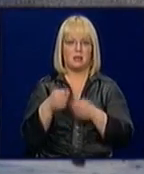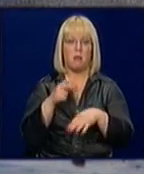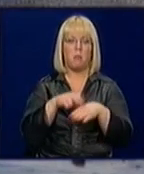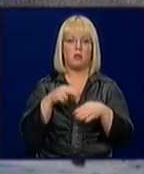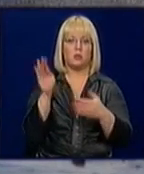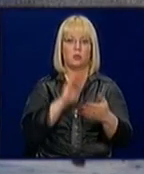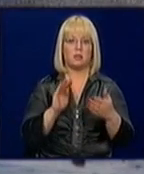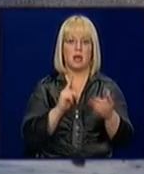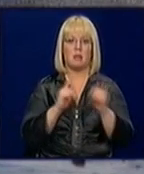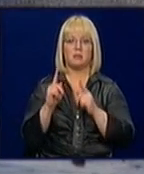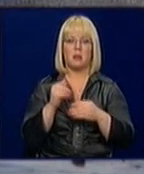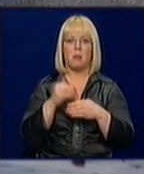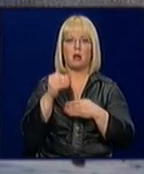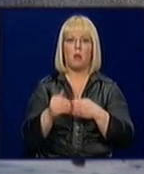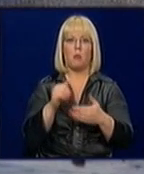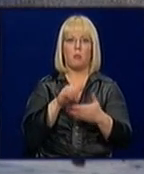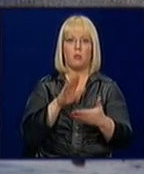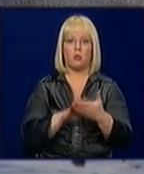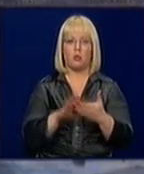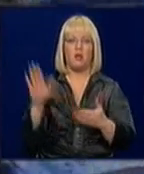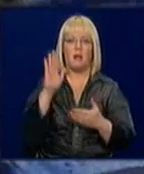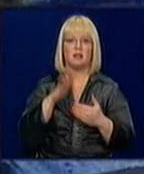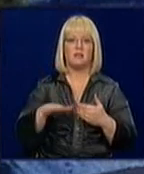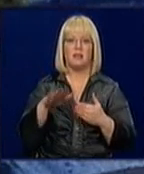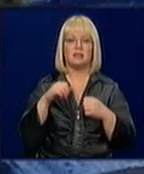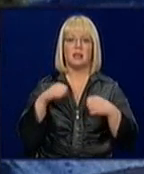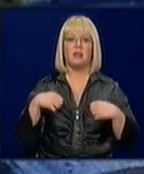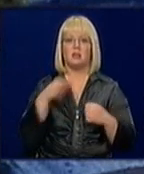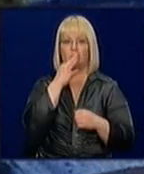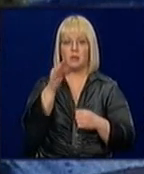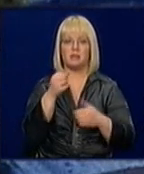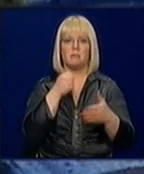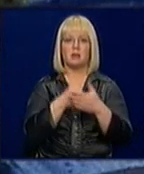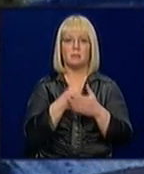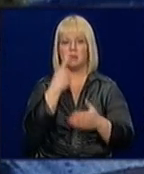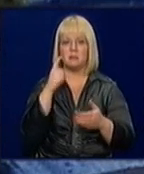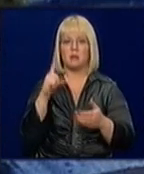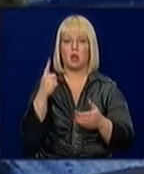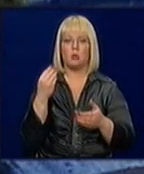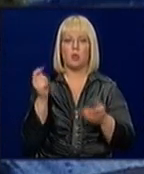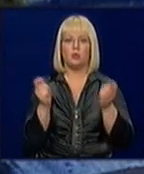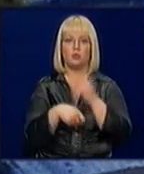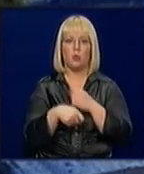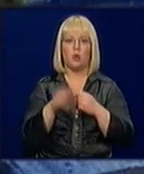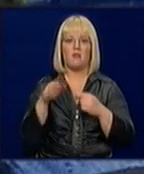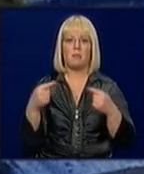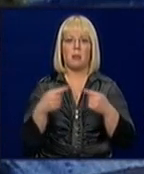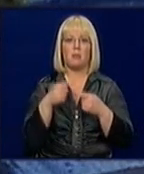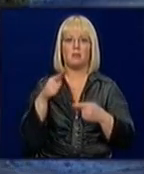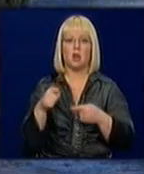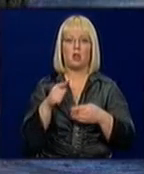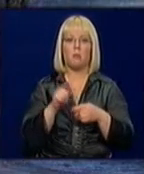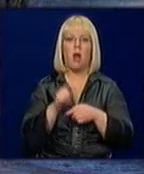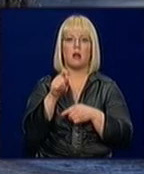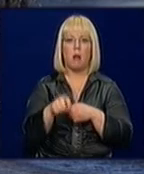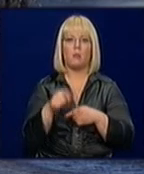Policija uzrakstīja administratīvā pārkāpuma, protokolu un valsts vidas dienas noteica maksimālo 100 latu naudas sodu, ko var piemērot par šādu